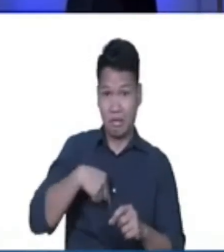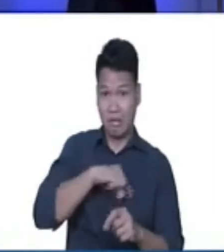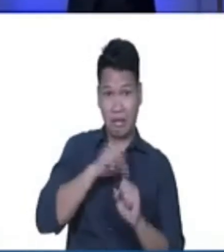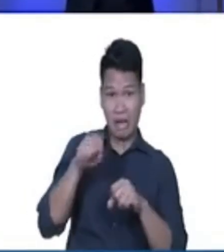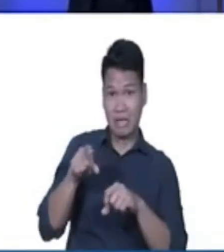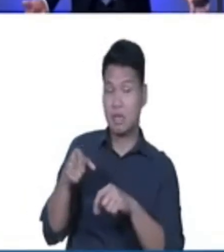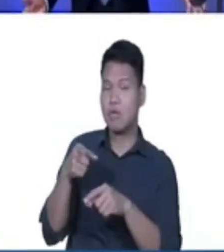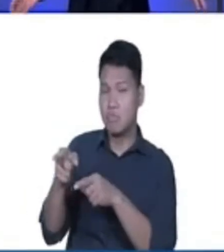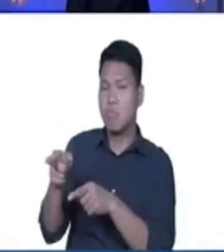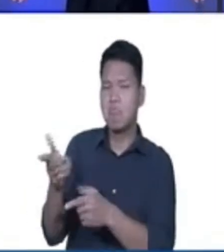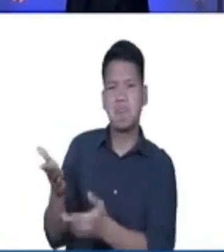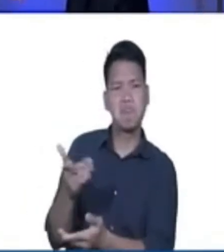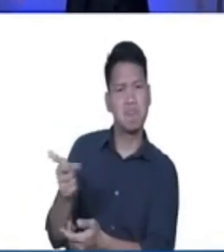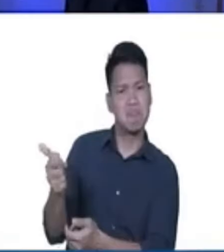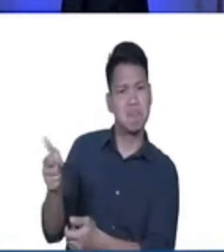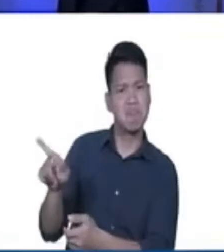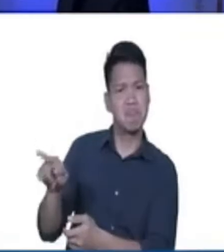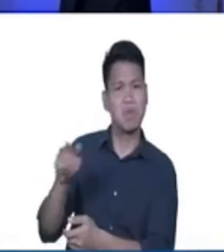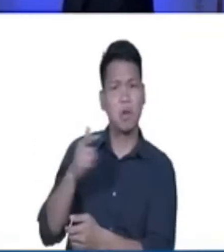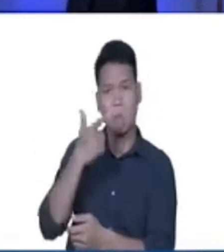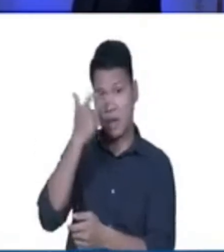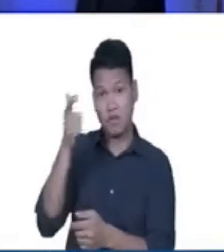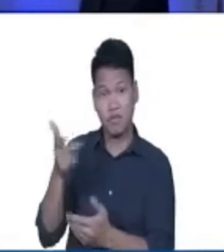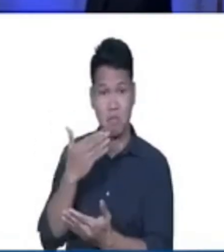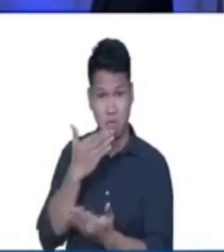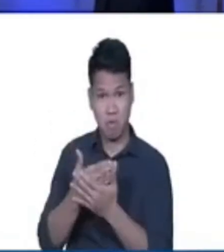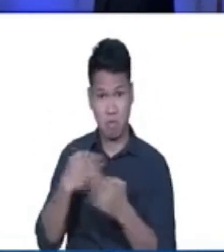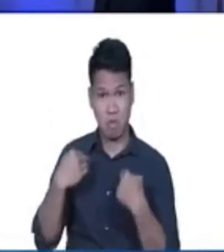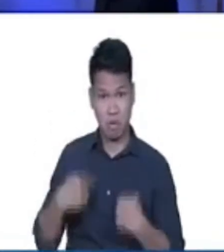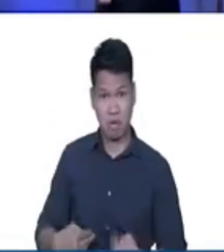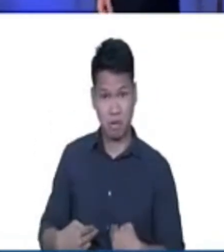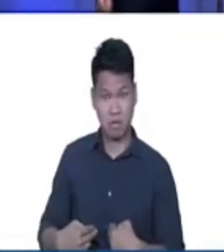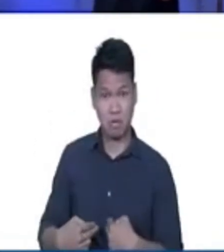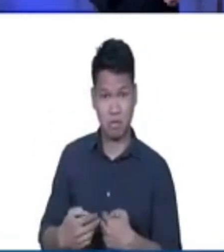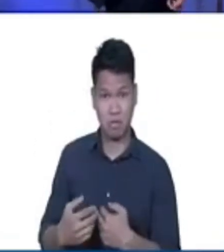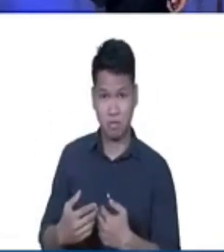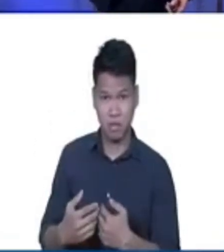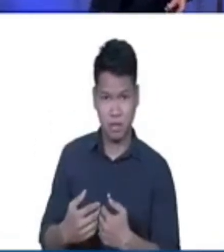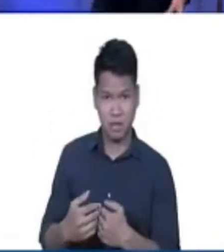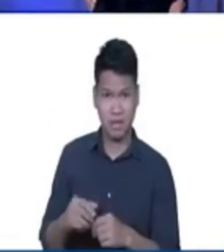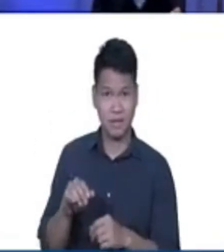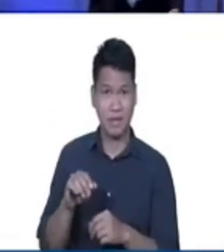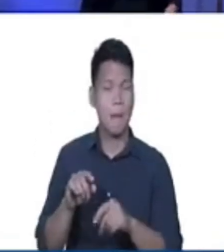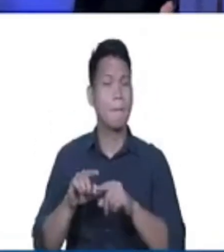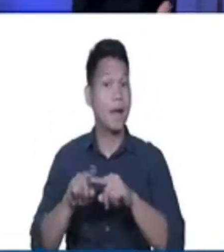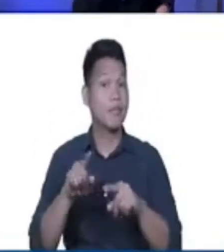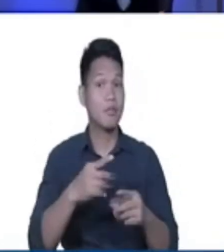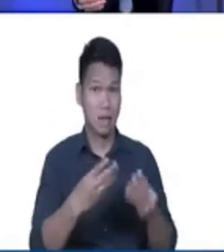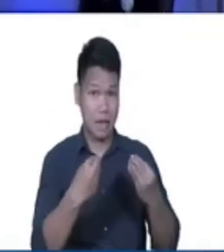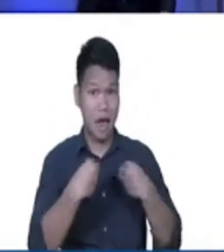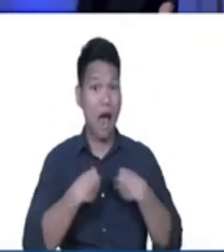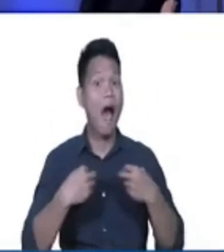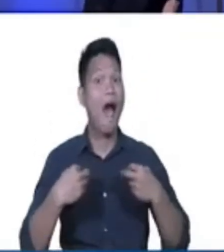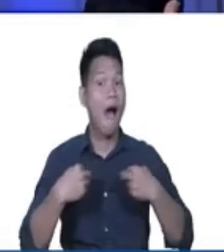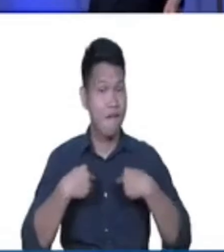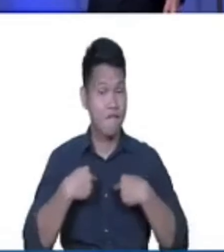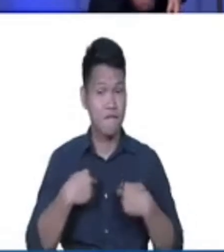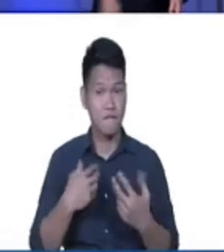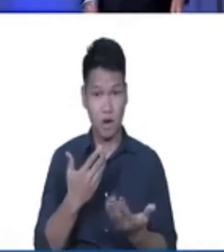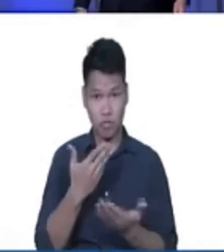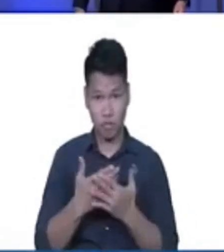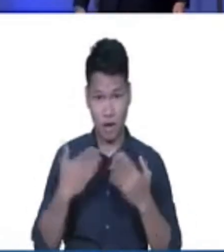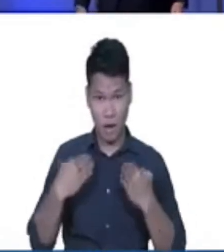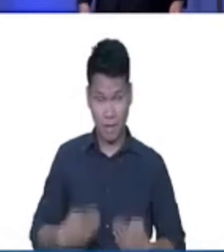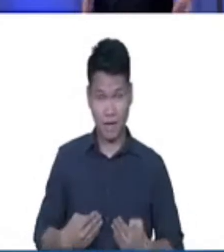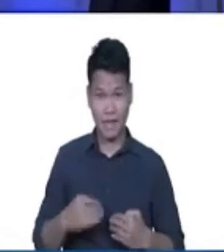pangangatawan mo. magkakaroon po tayo na malusug na pangangatawan kung tayo po ay gagawa ng tamang